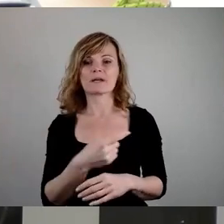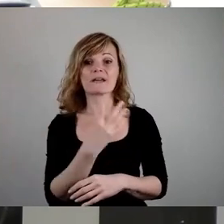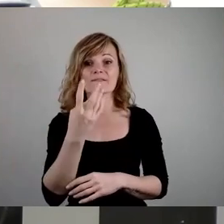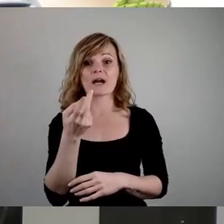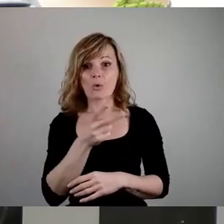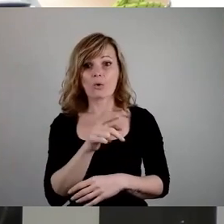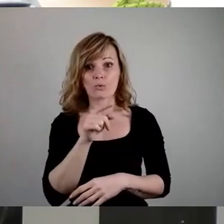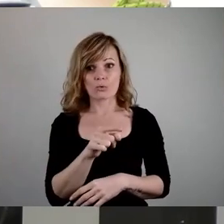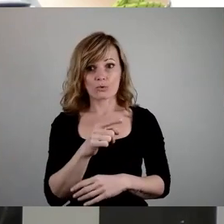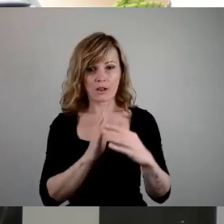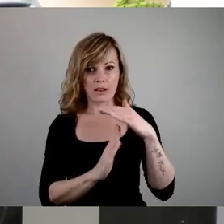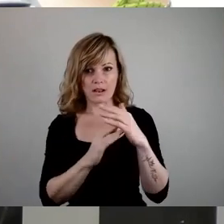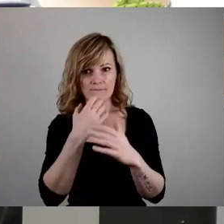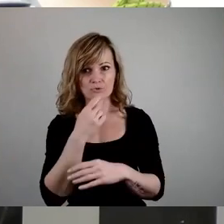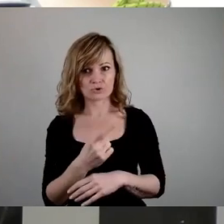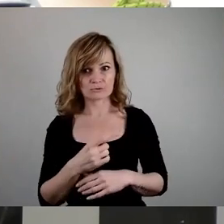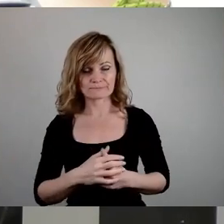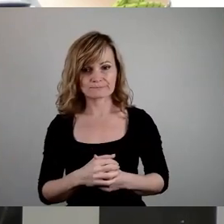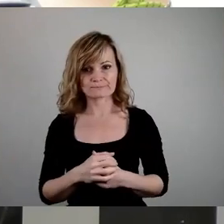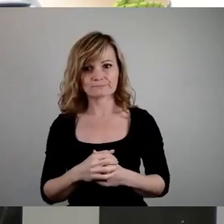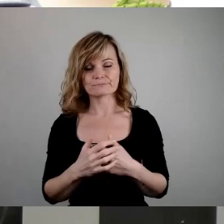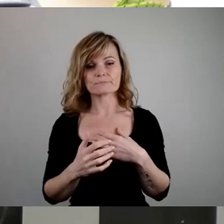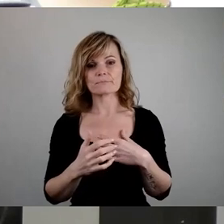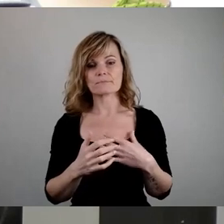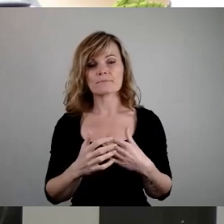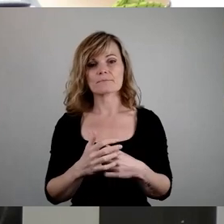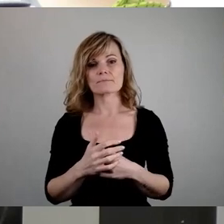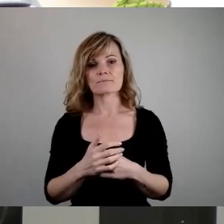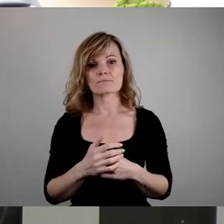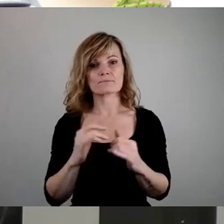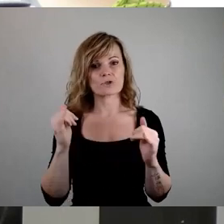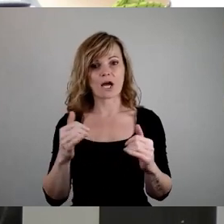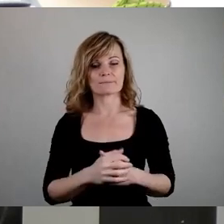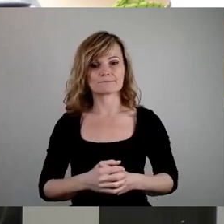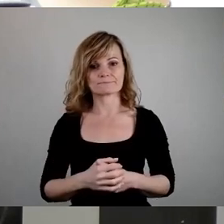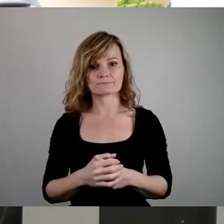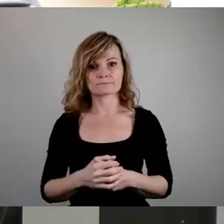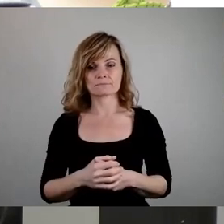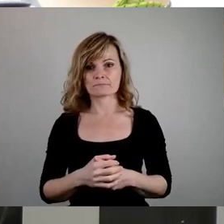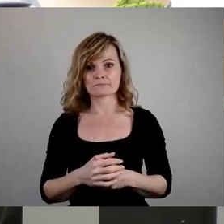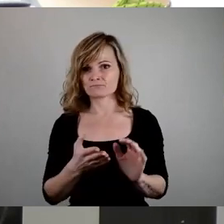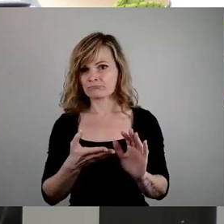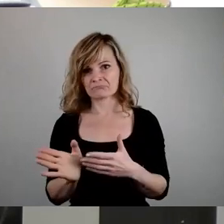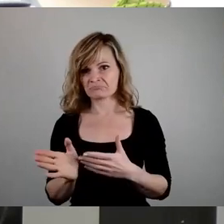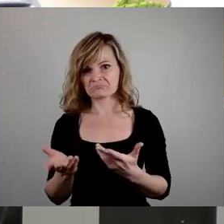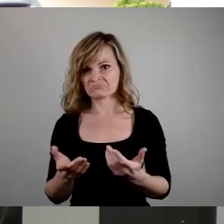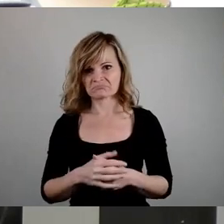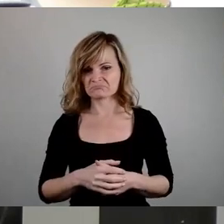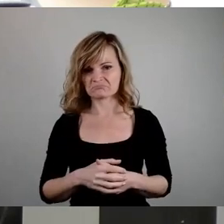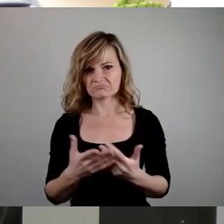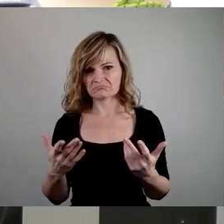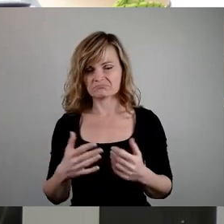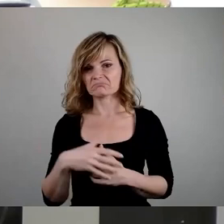reduzieren. Und, ja, das Ganze ist ziemlich geplatzt, weil unsere liebe Ampel